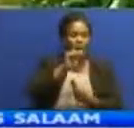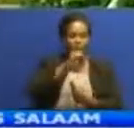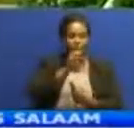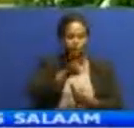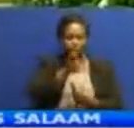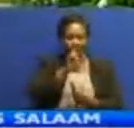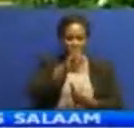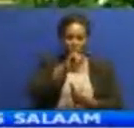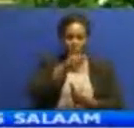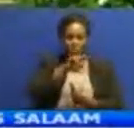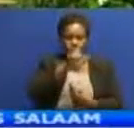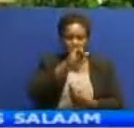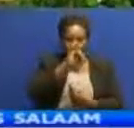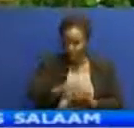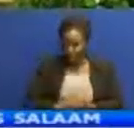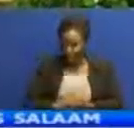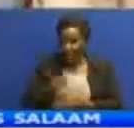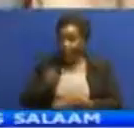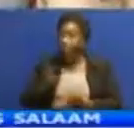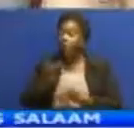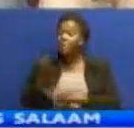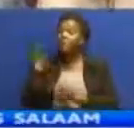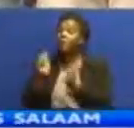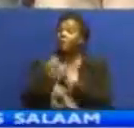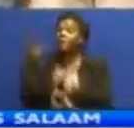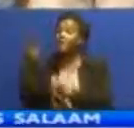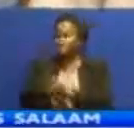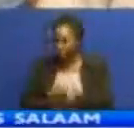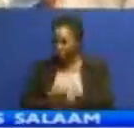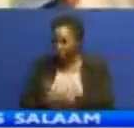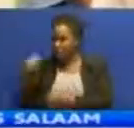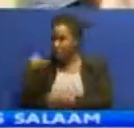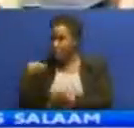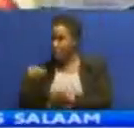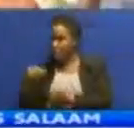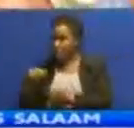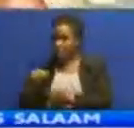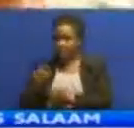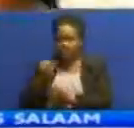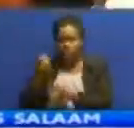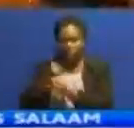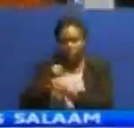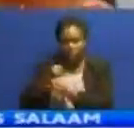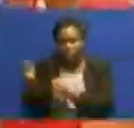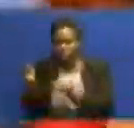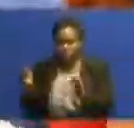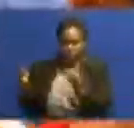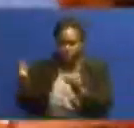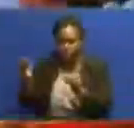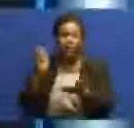ekiwemo kulanjama na kufanya mkusanyiko usio rasmi zaitun khamisi tbc daris salam